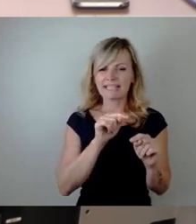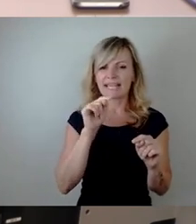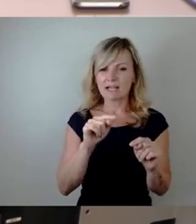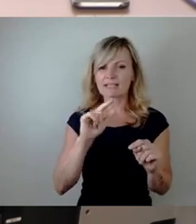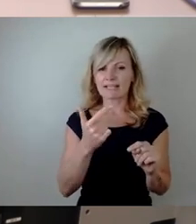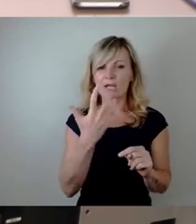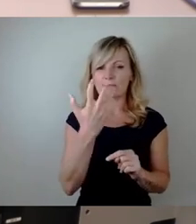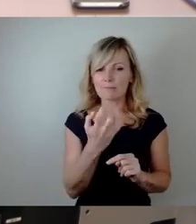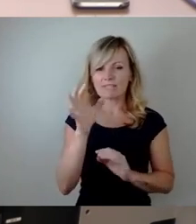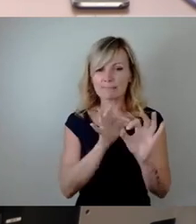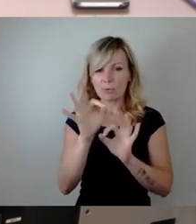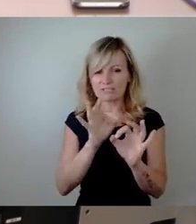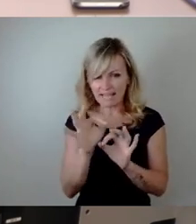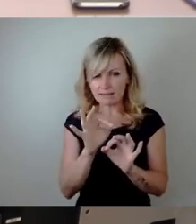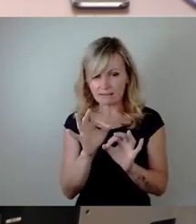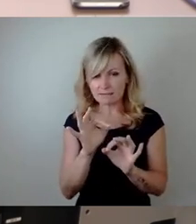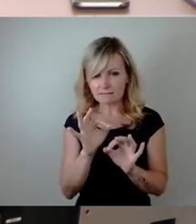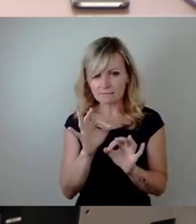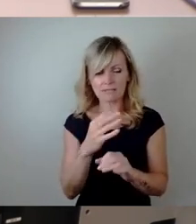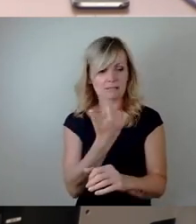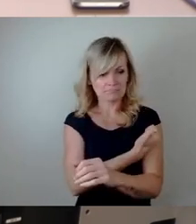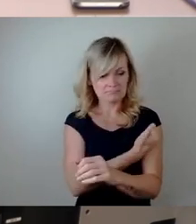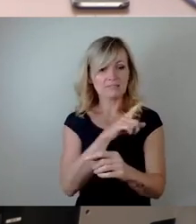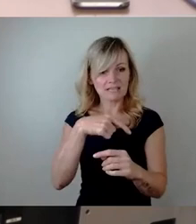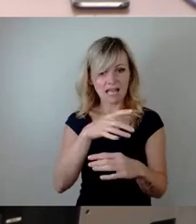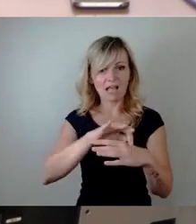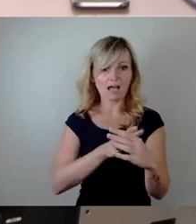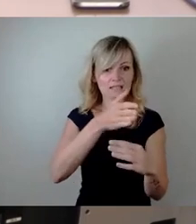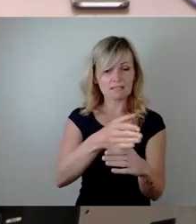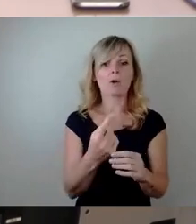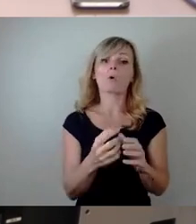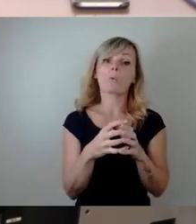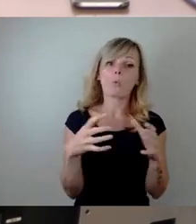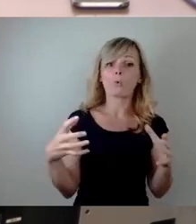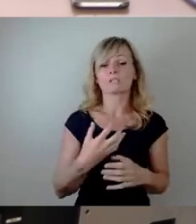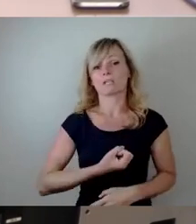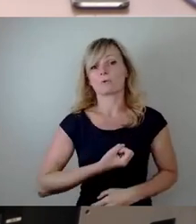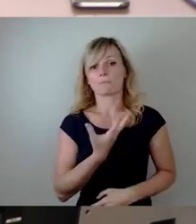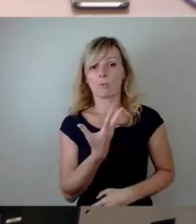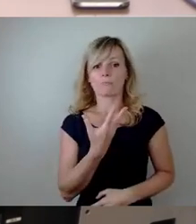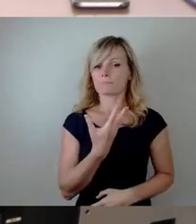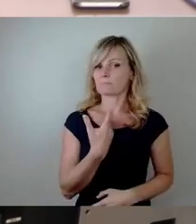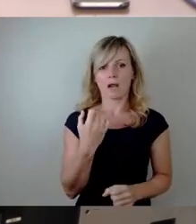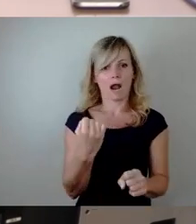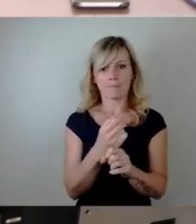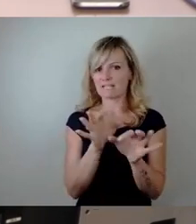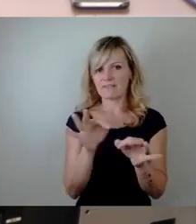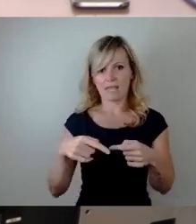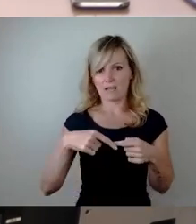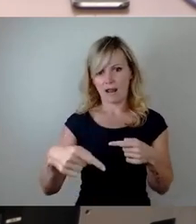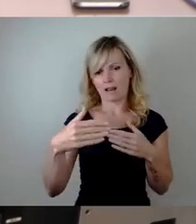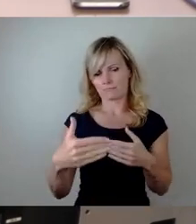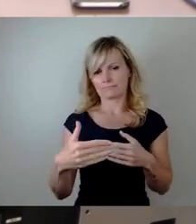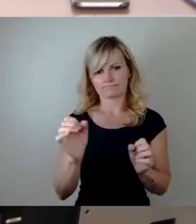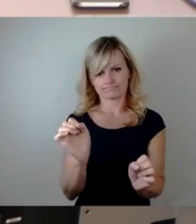zum Arzt ging, hatte so große Symptome, dass er nicht mehr arbeitsfähig war, kurzfristig. 1